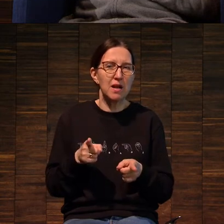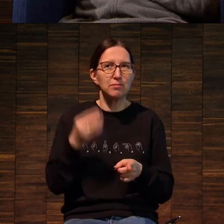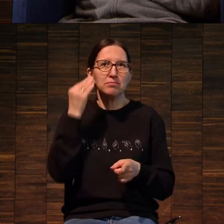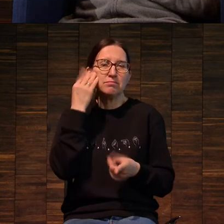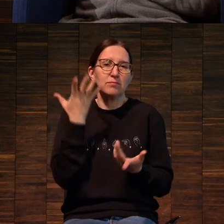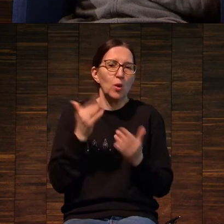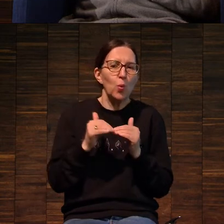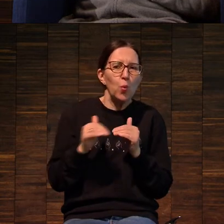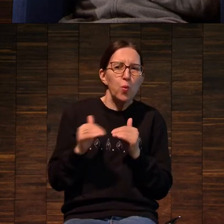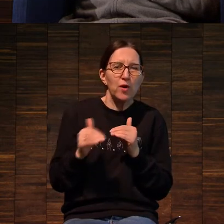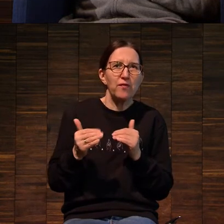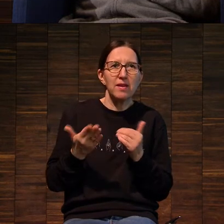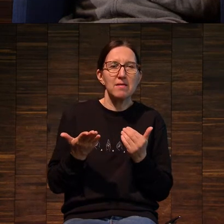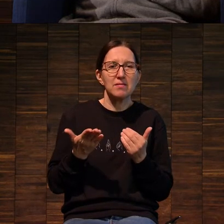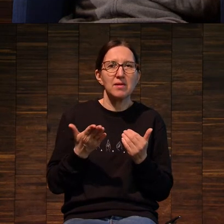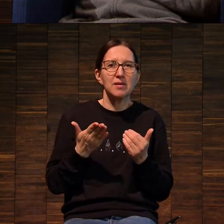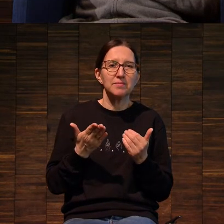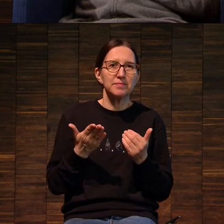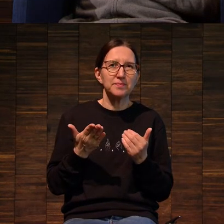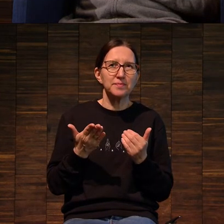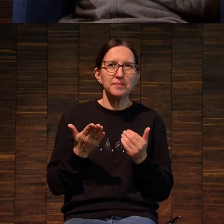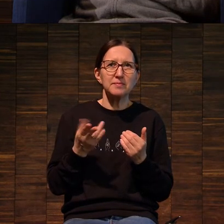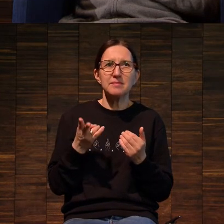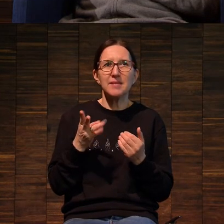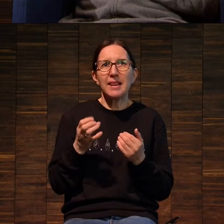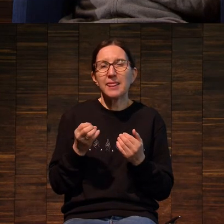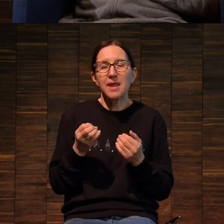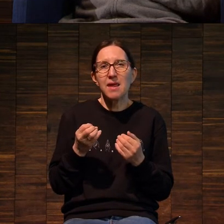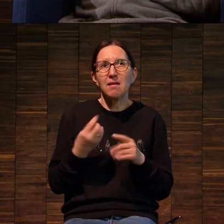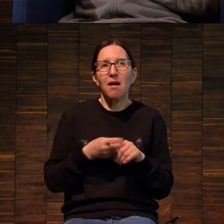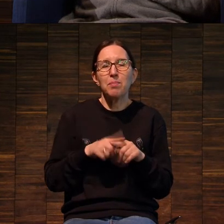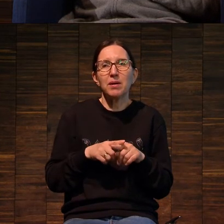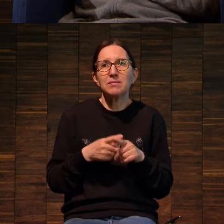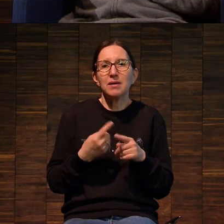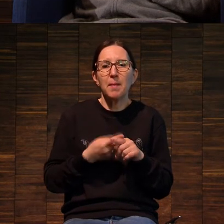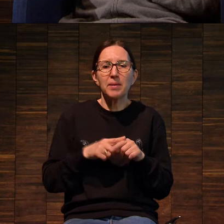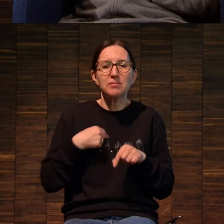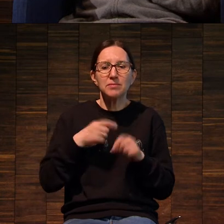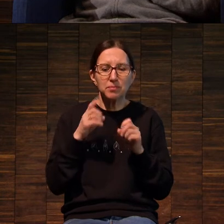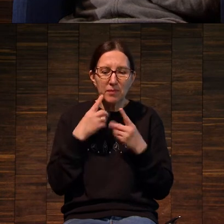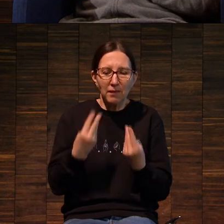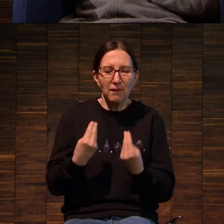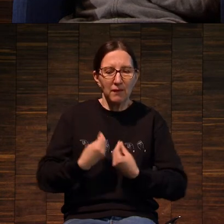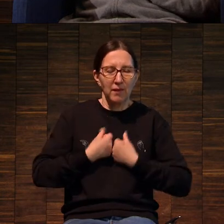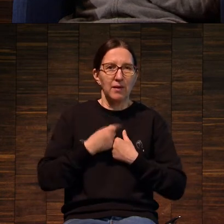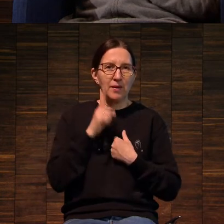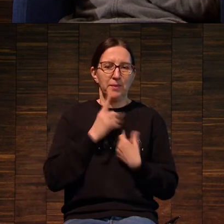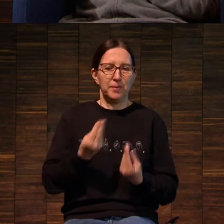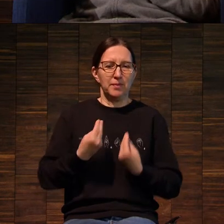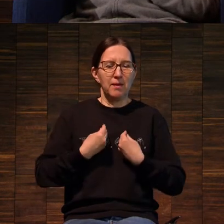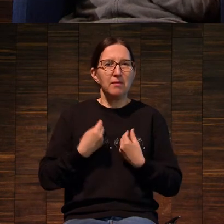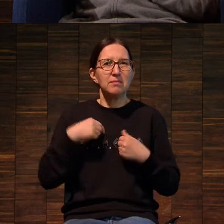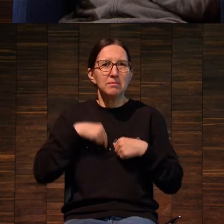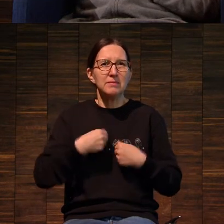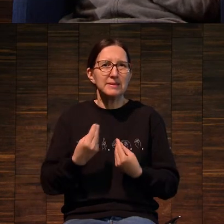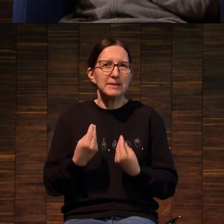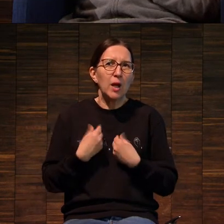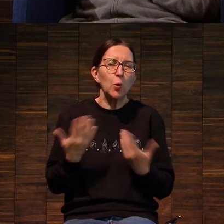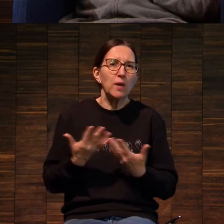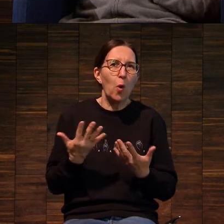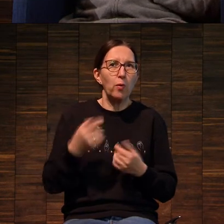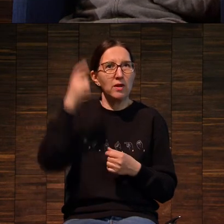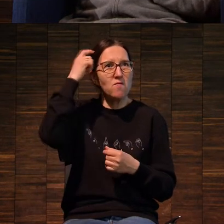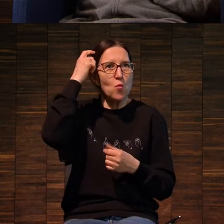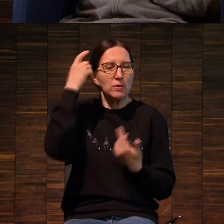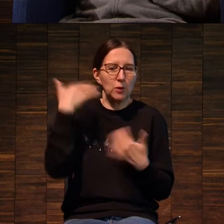уровне нашего нейроустройства, на уровне наших нейронов, заложено в нас каким-то, в каком